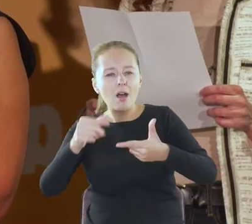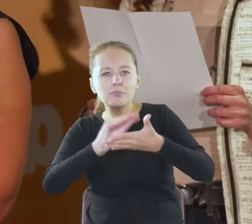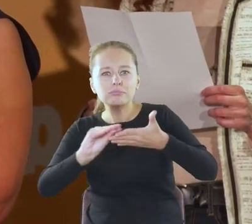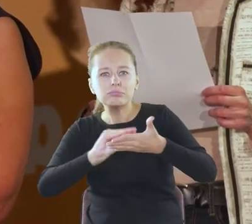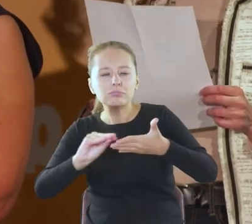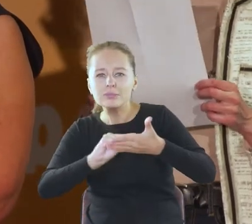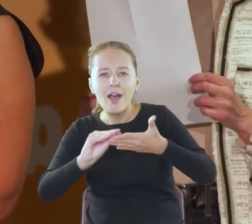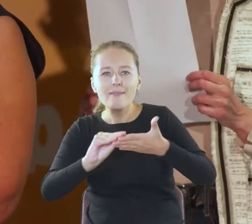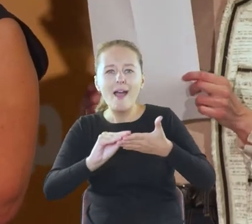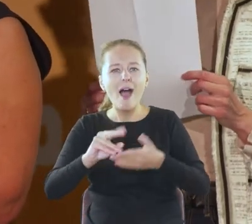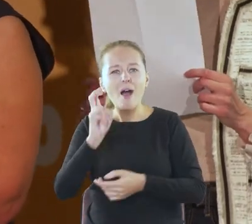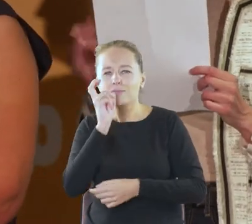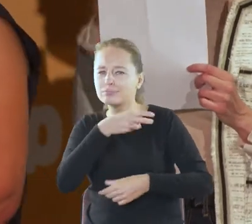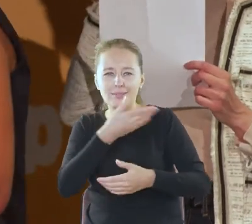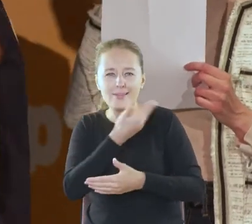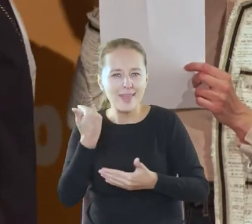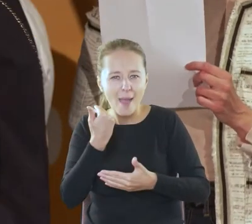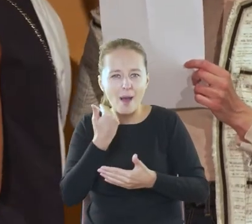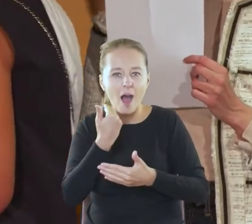po trudach szczęśliwe puenty.